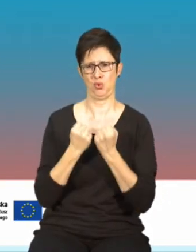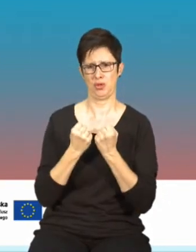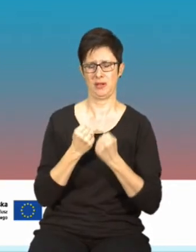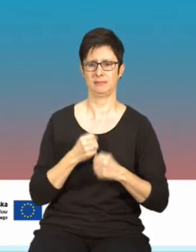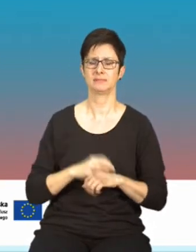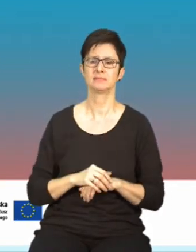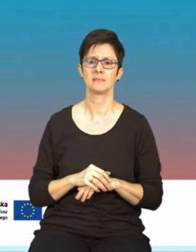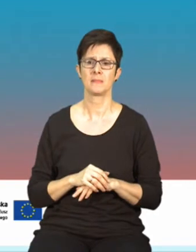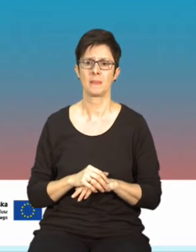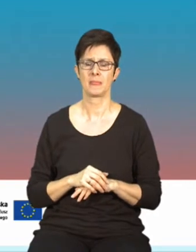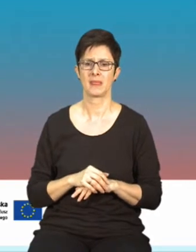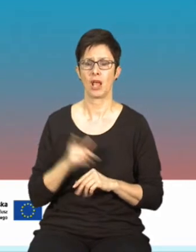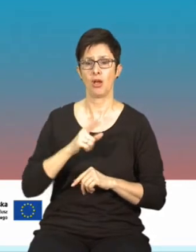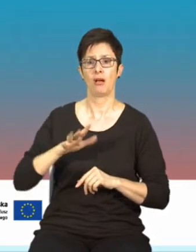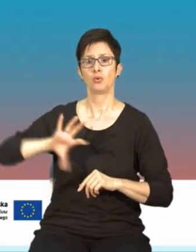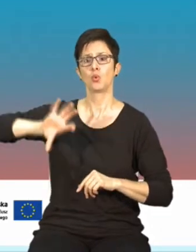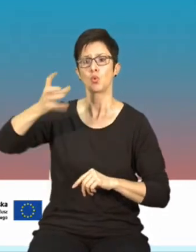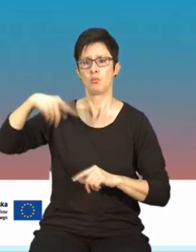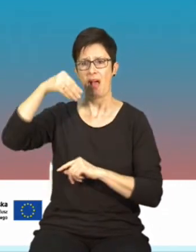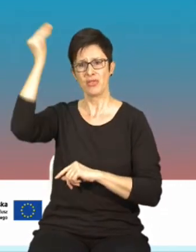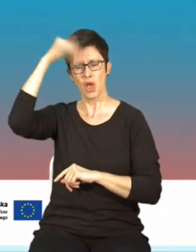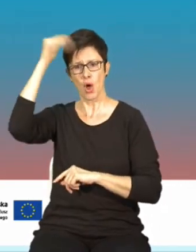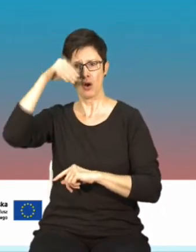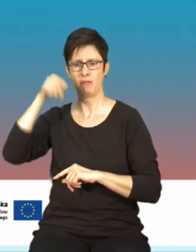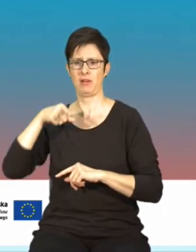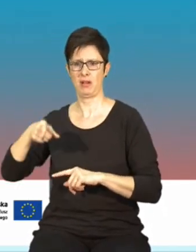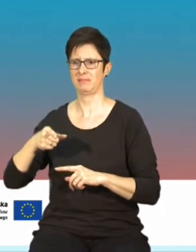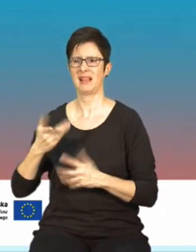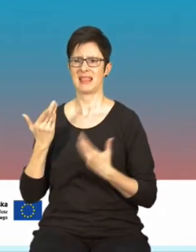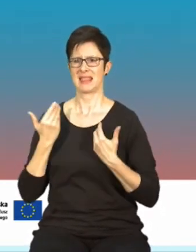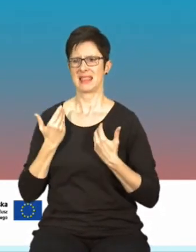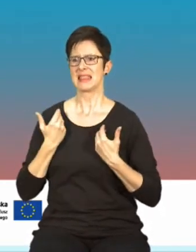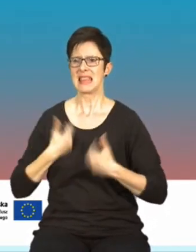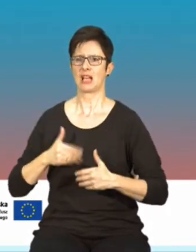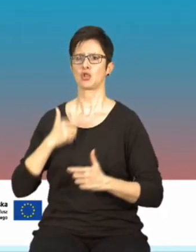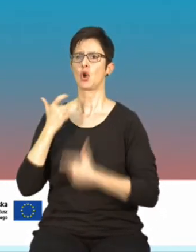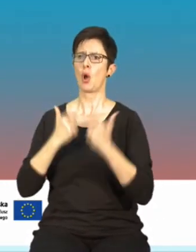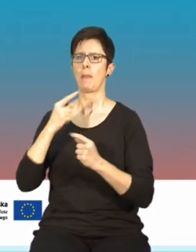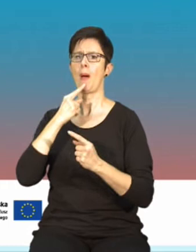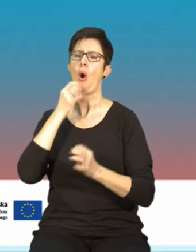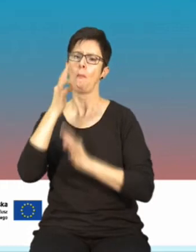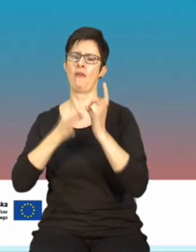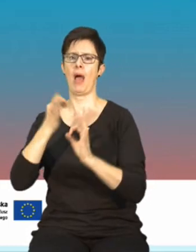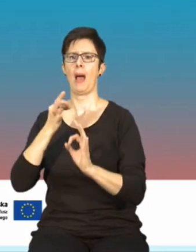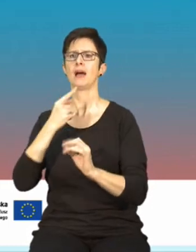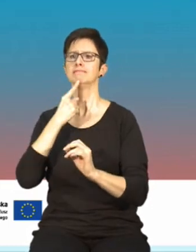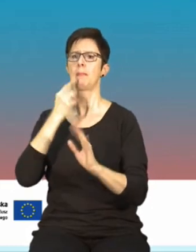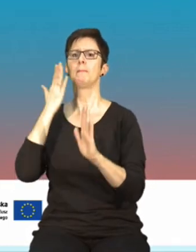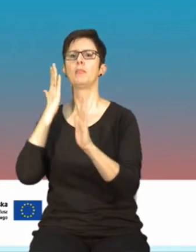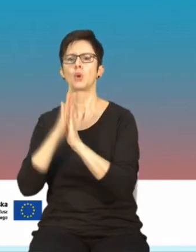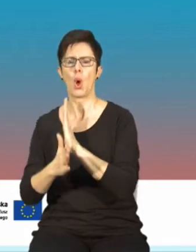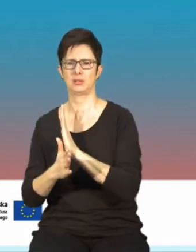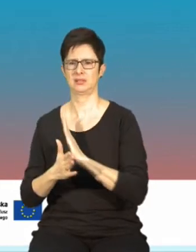przełamanie oporu środowiska naukowego, które ma organiczną niechęć do pewnych uproszczeń, wychodząc z